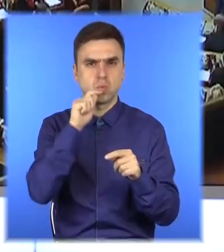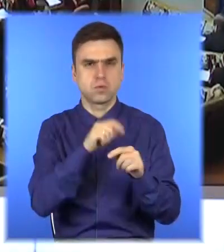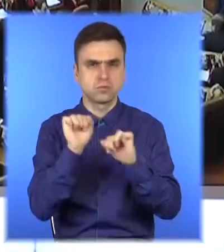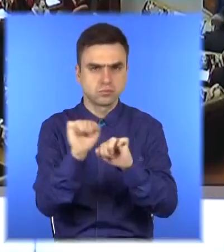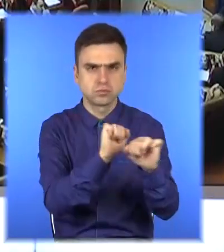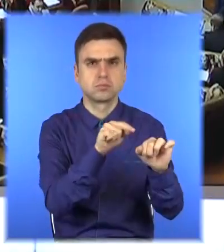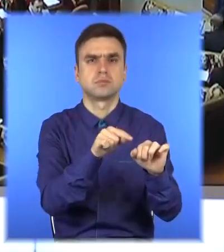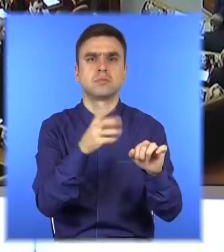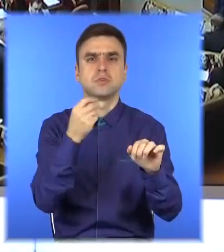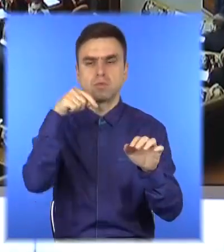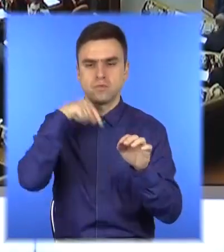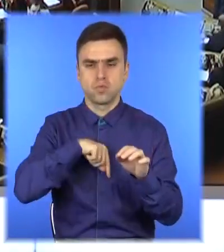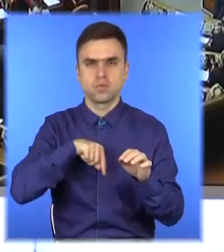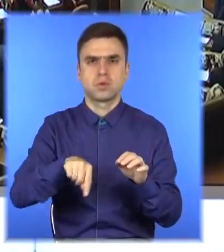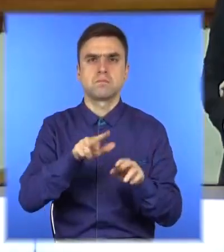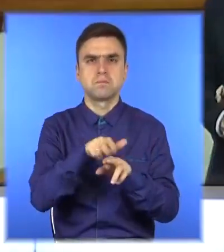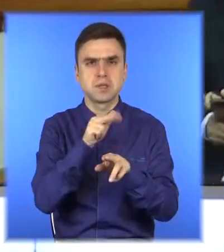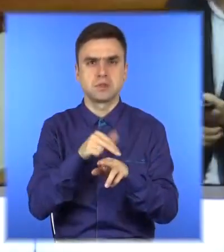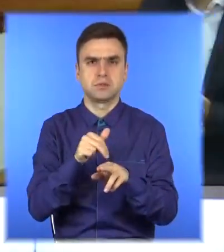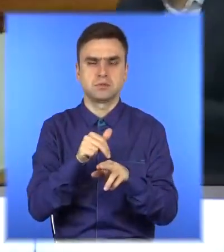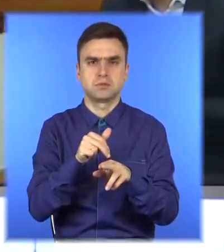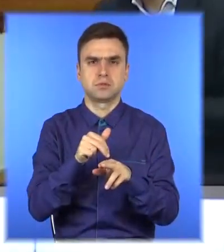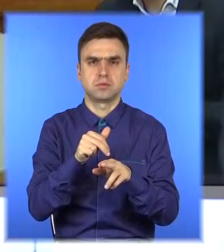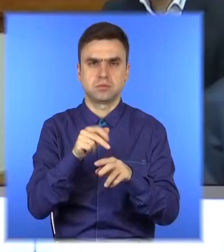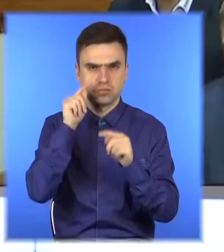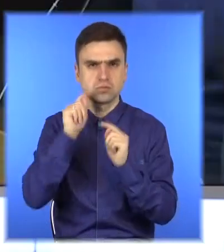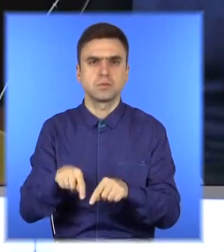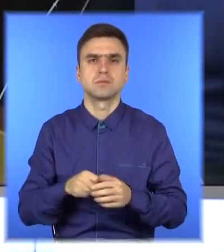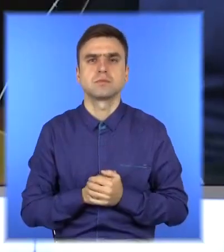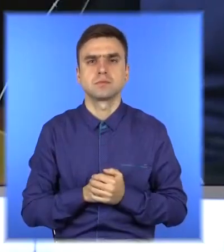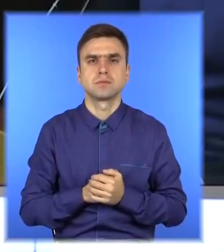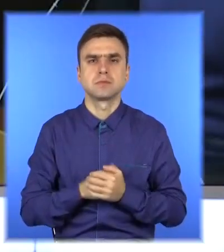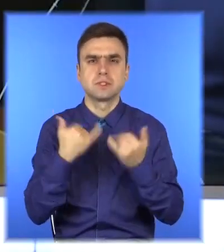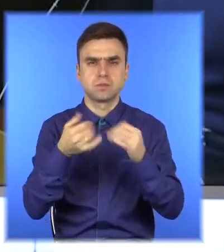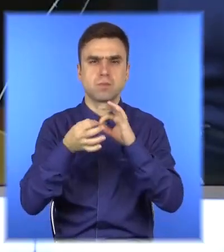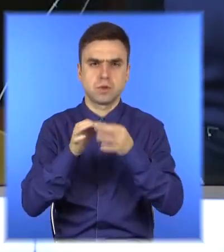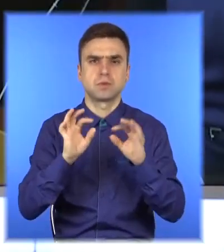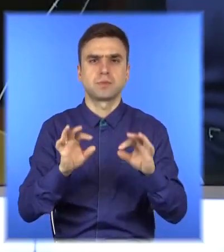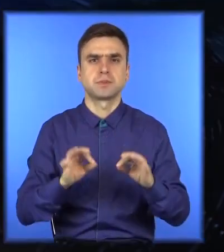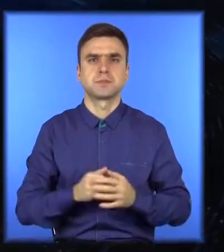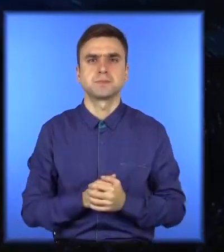усередині держави. Про бюджет прийдешнього року в цілому та у деталях. Далі.